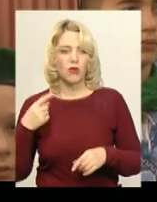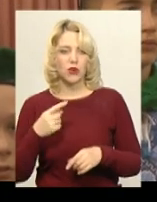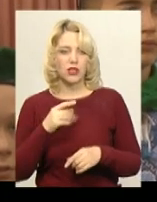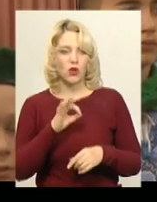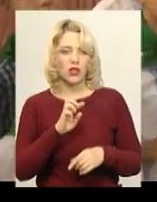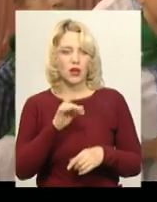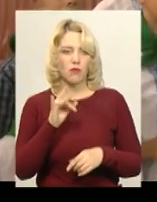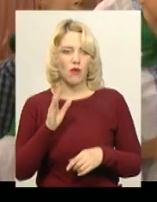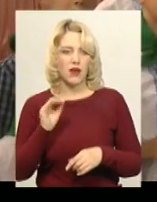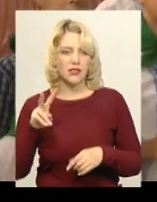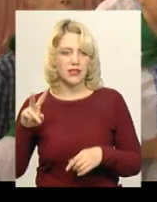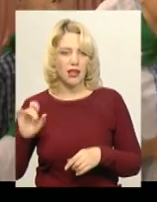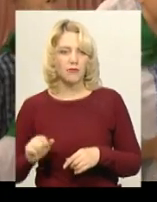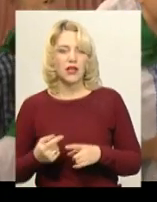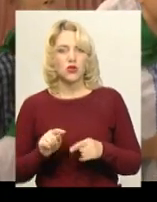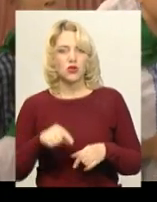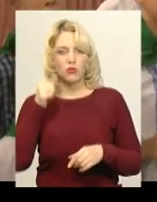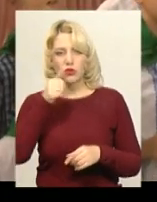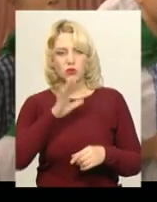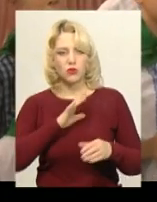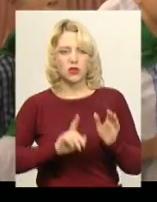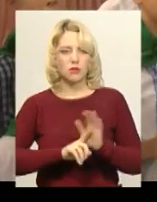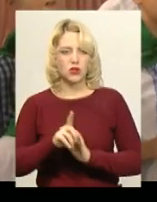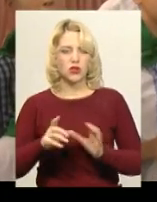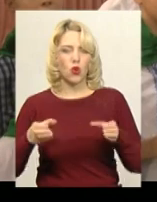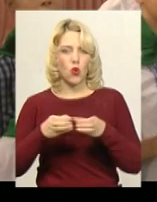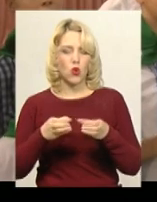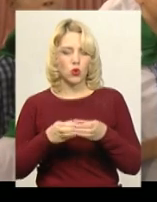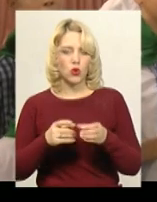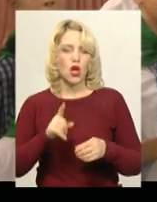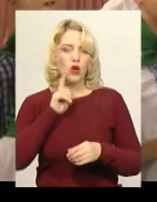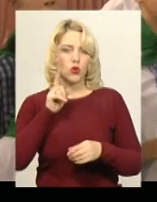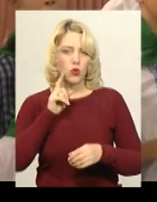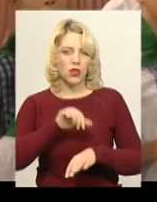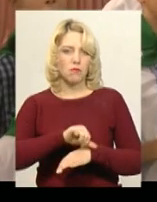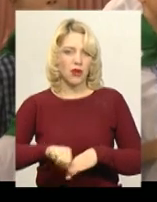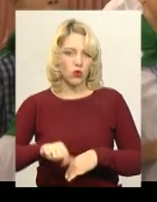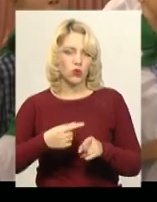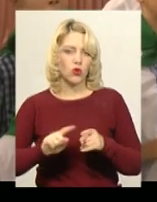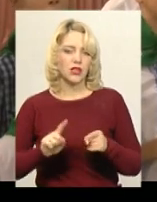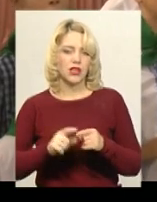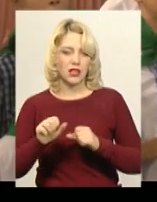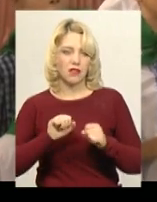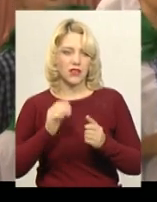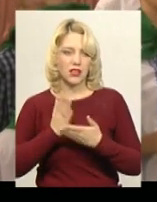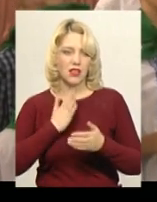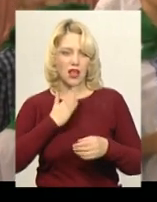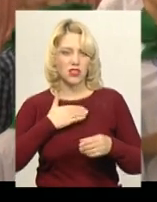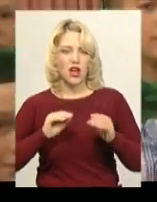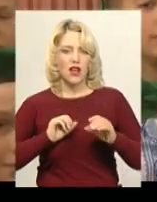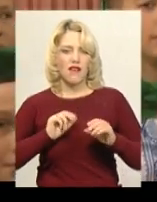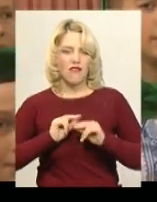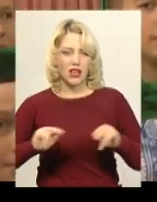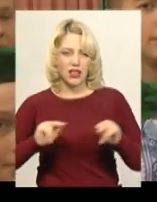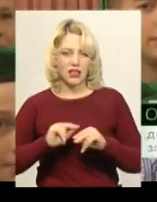Олена Броварська. Цього року в нас було започатковано гурток «Юний прикордонник». Його керівником є наш викладач, полковник у